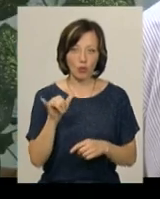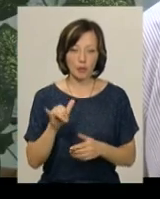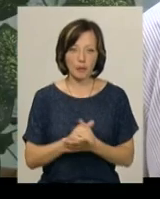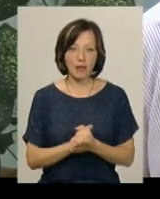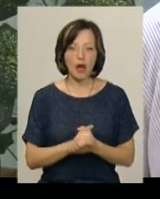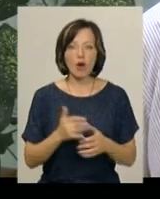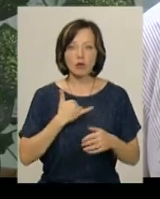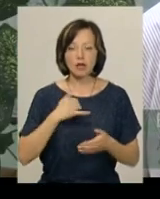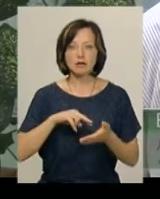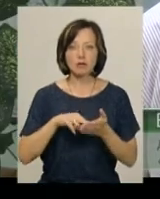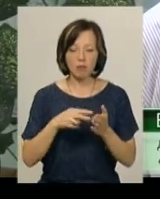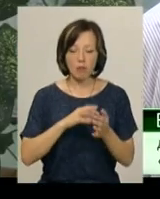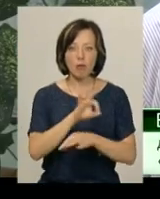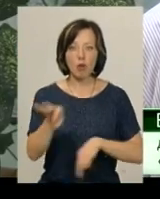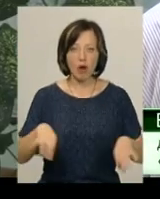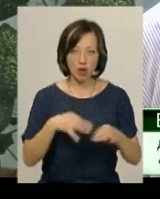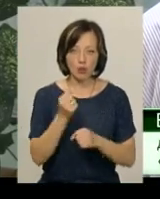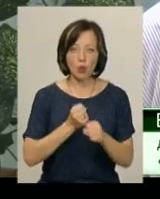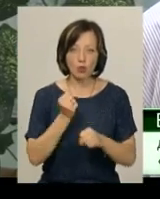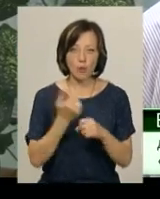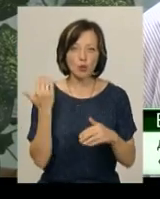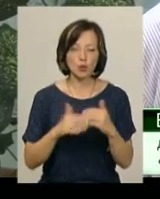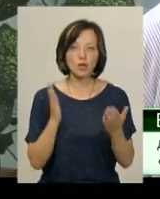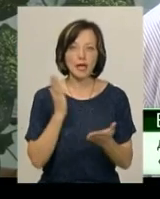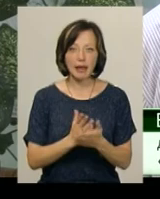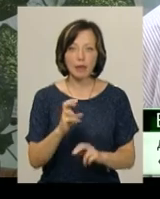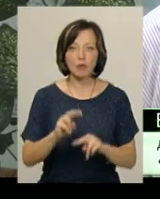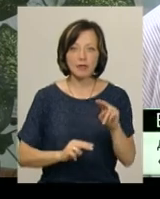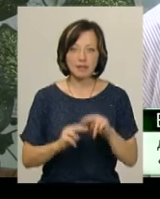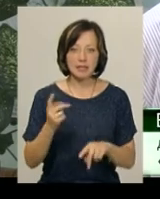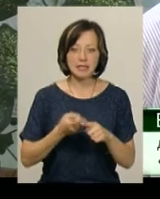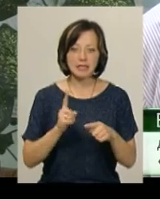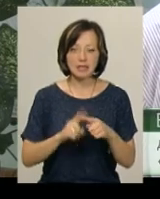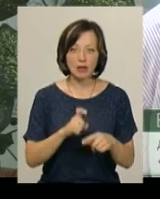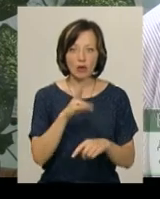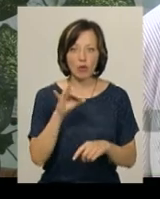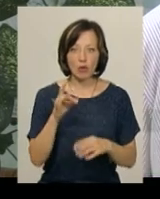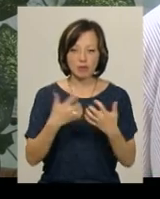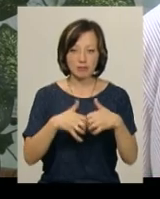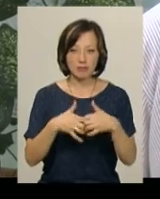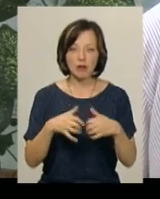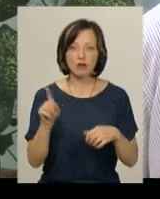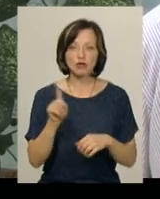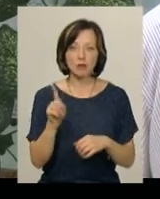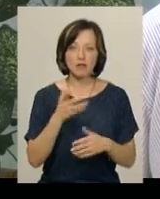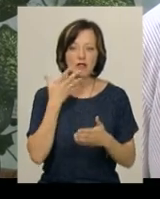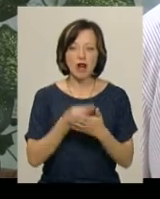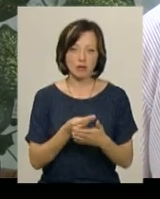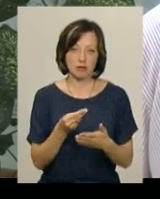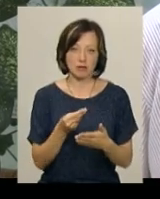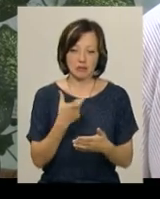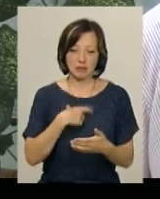тільки плани, в нас вже є робочий проєкт розроблений на будівництво своєї гіпохлоридної установки для власного